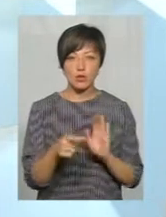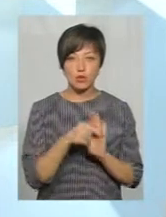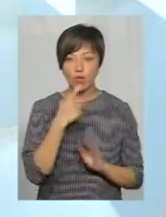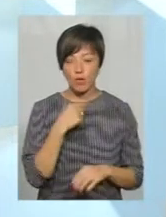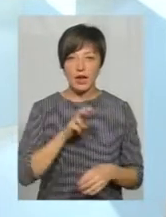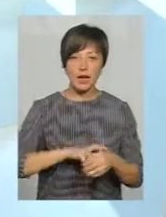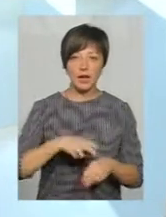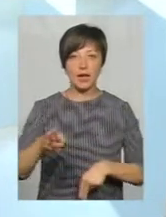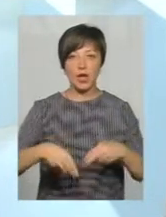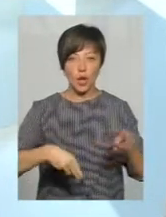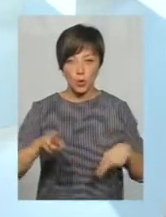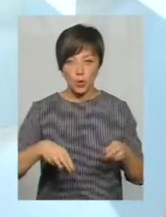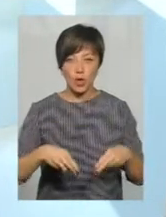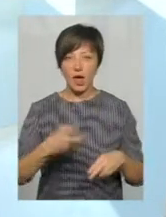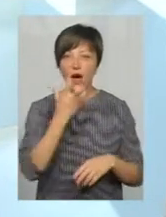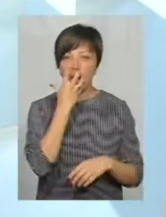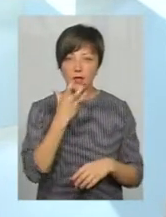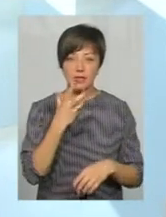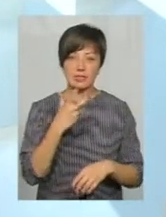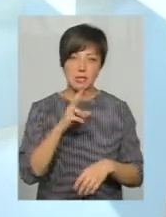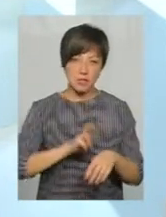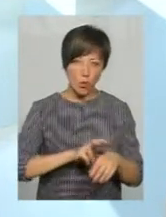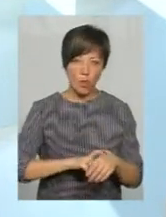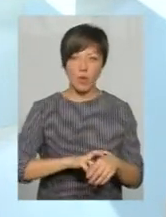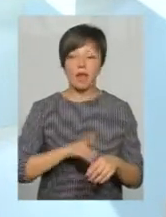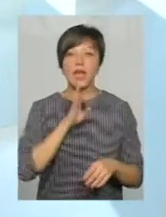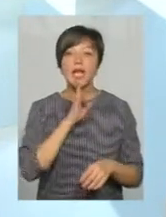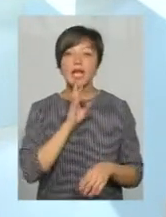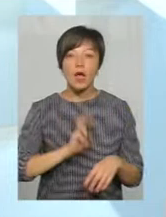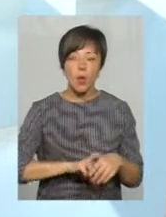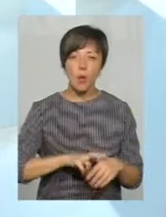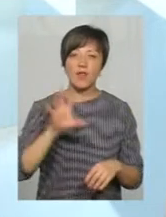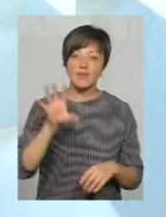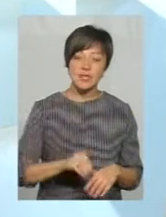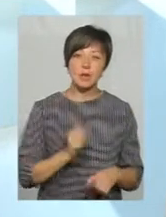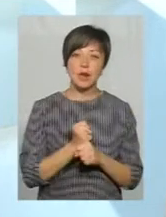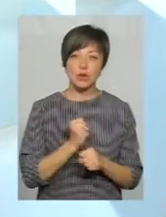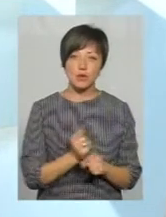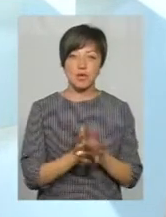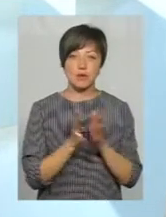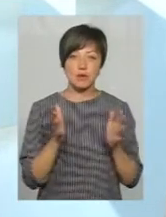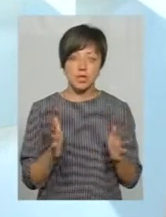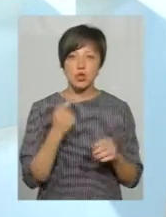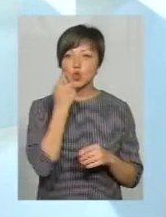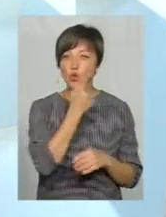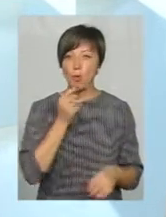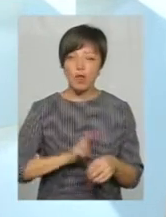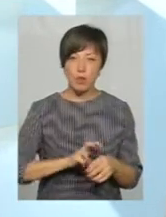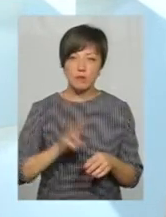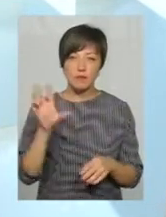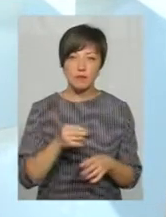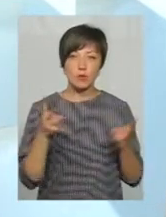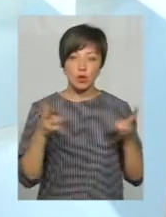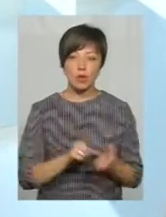'ю, лікарі, хірурги, анестезіологи, гінекологи. Тобто всі, які працюють найбільше, дистоматологи, всім